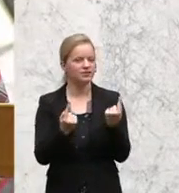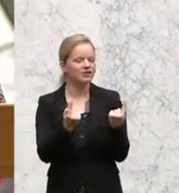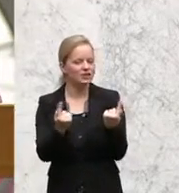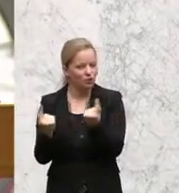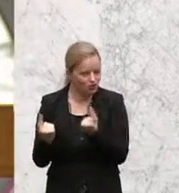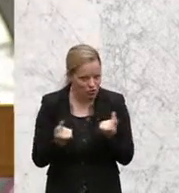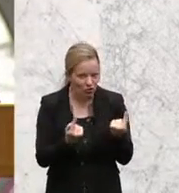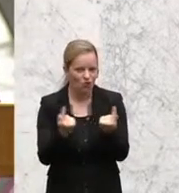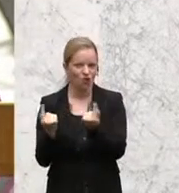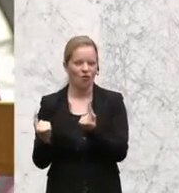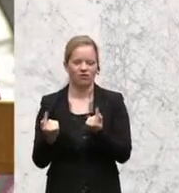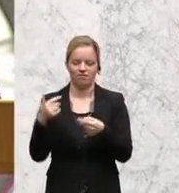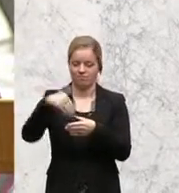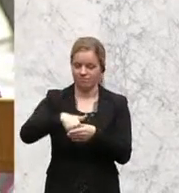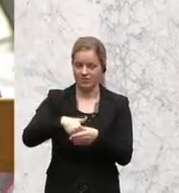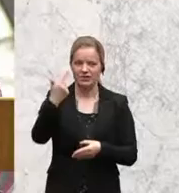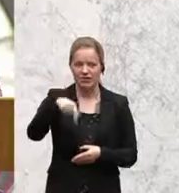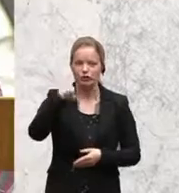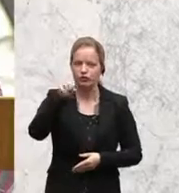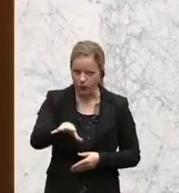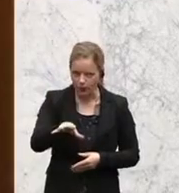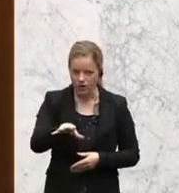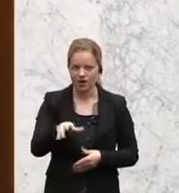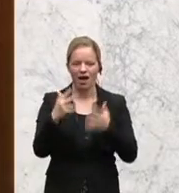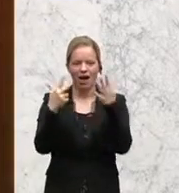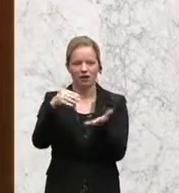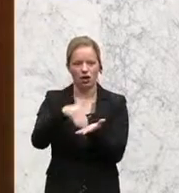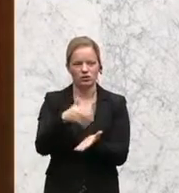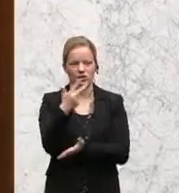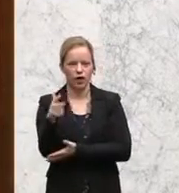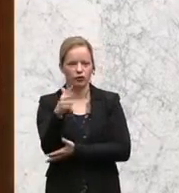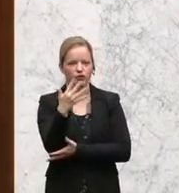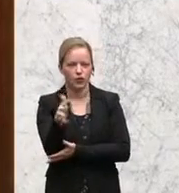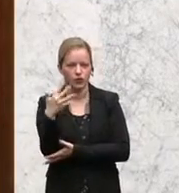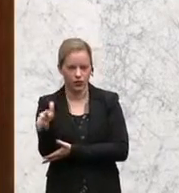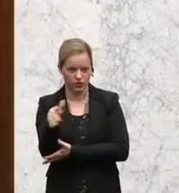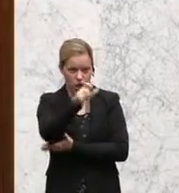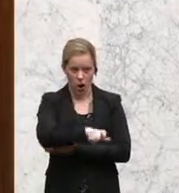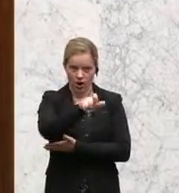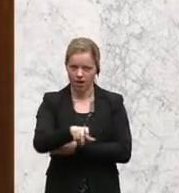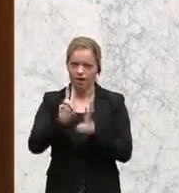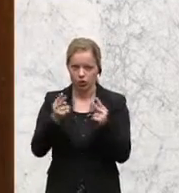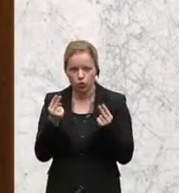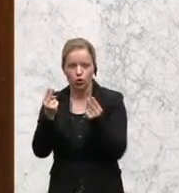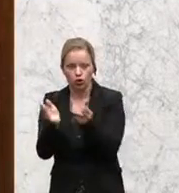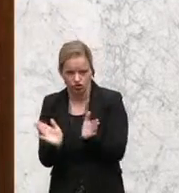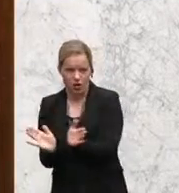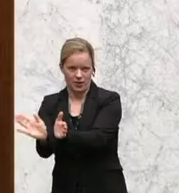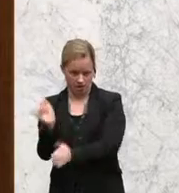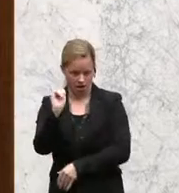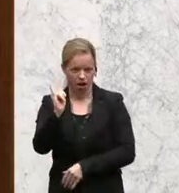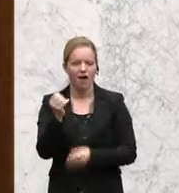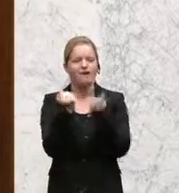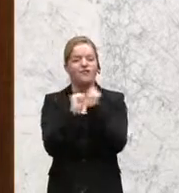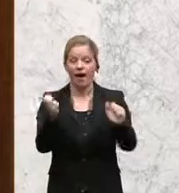wir 2015 8.355 Leute rückschieben konnten. Und wir sehen, dass die freiwillige